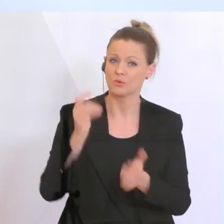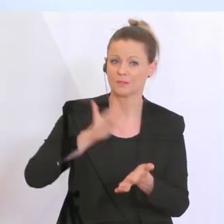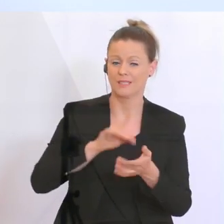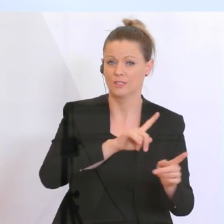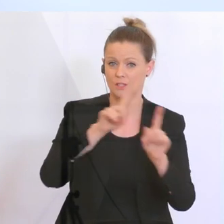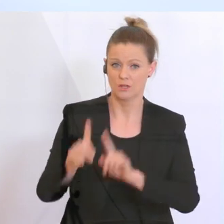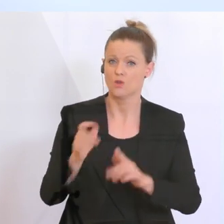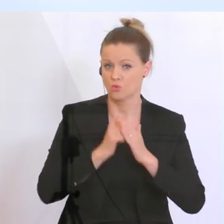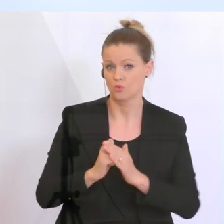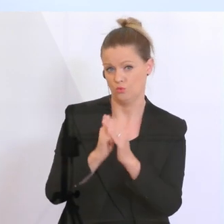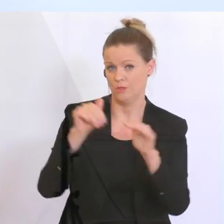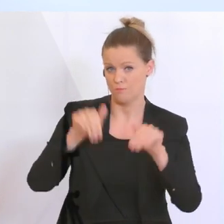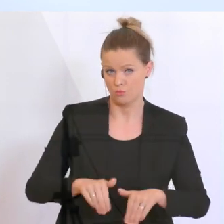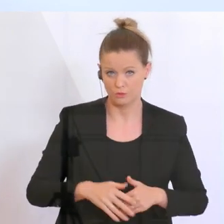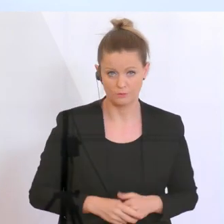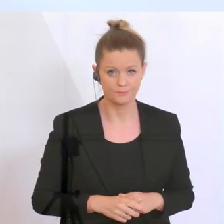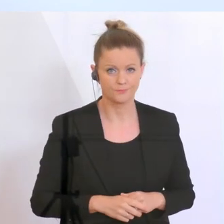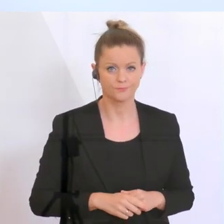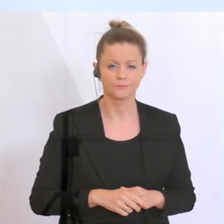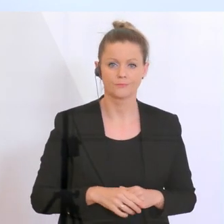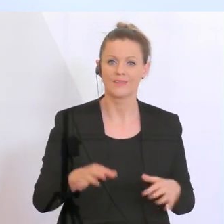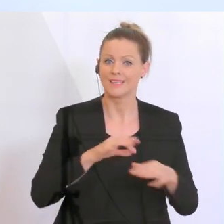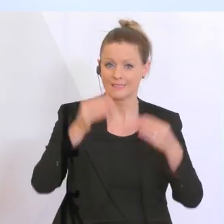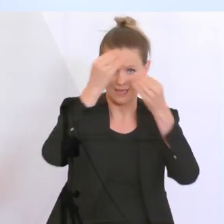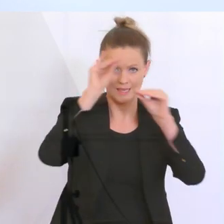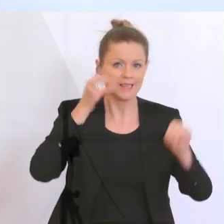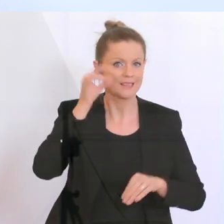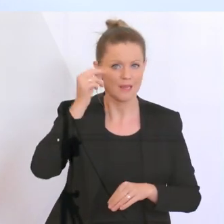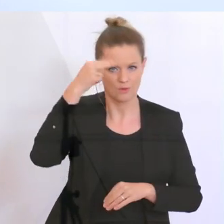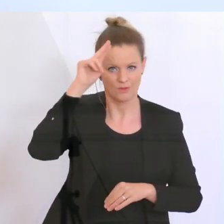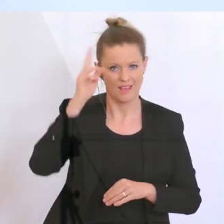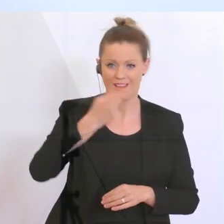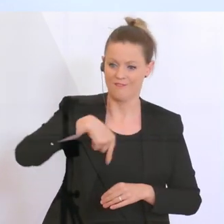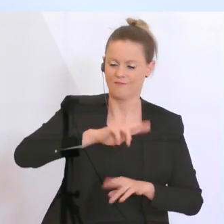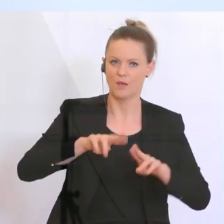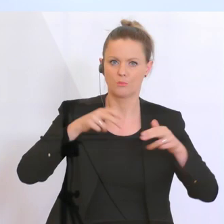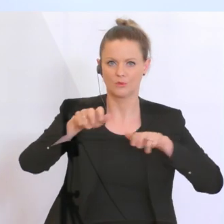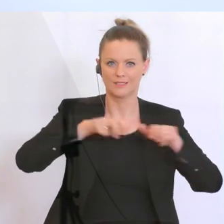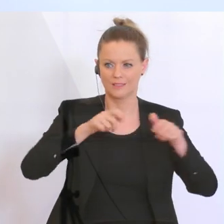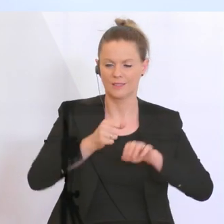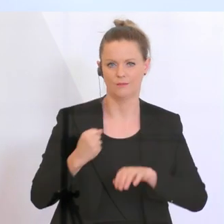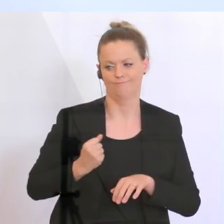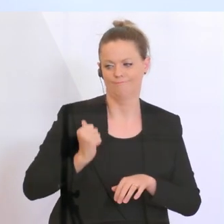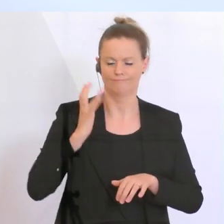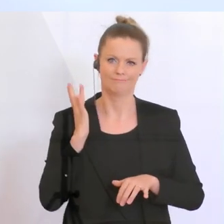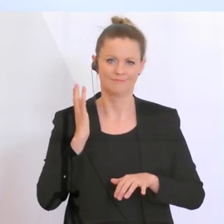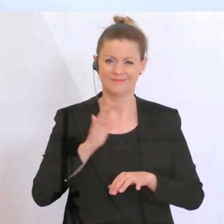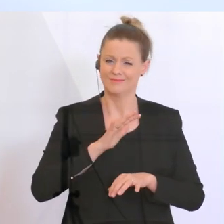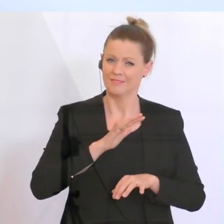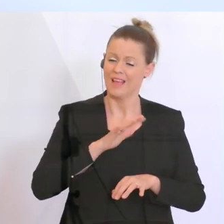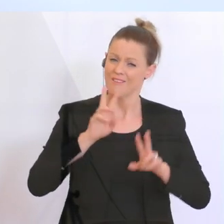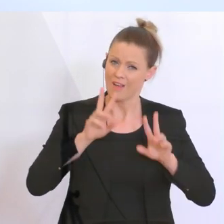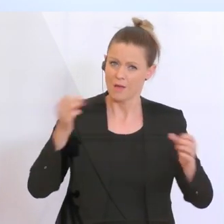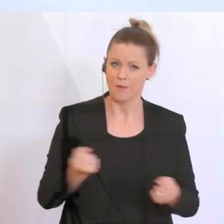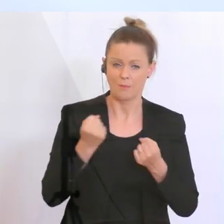unterstützen. Sehr geehrte Damen und Herren aus Bundesregierung haben in den vergangenen Tagen alle Anstrengungen